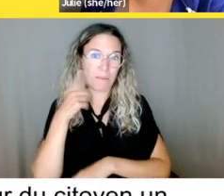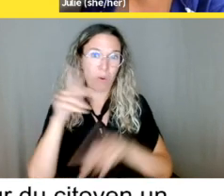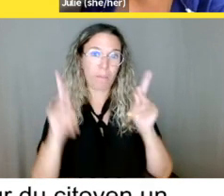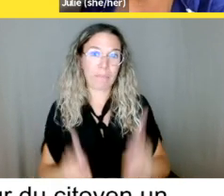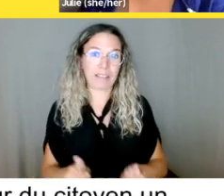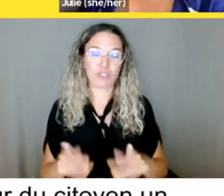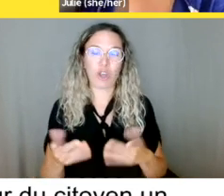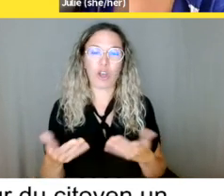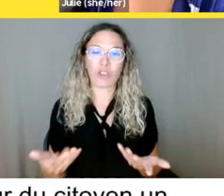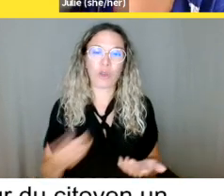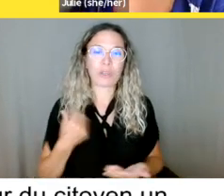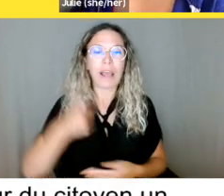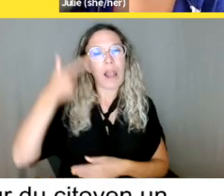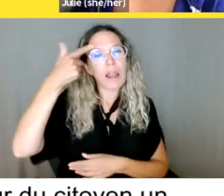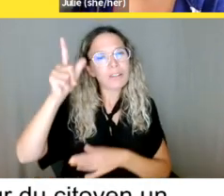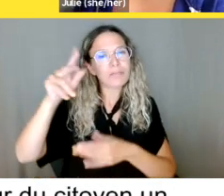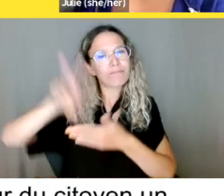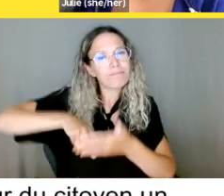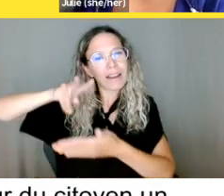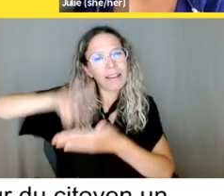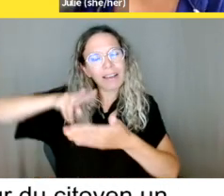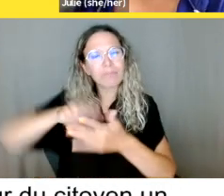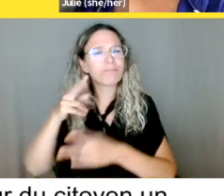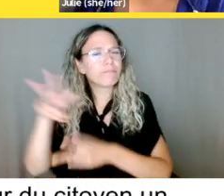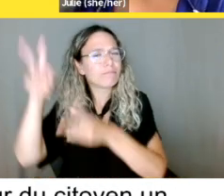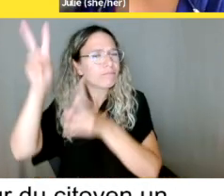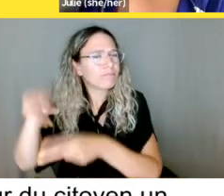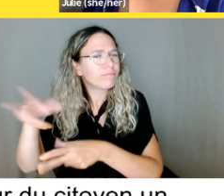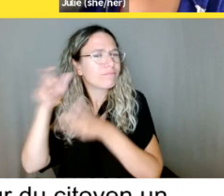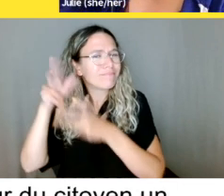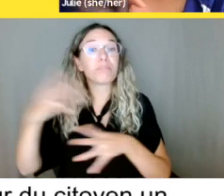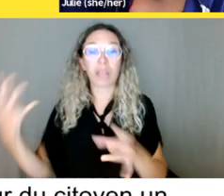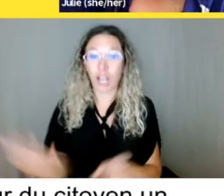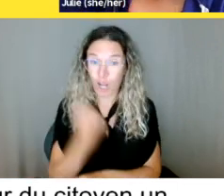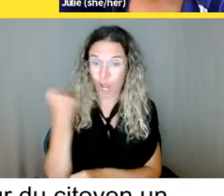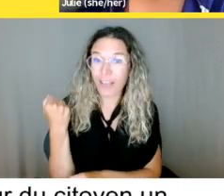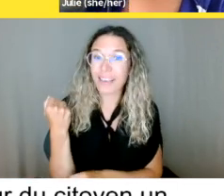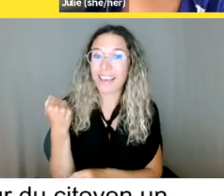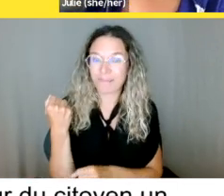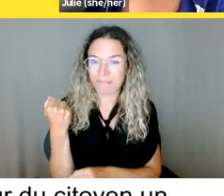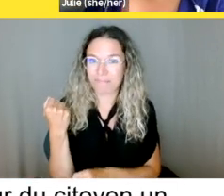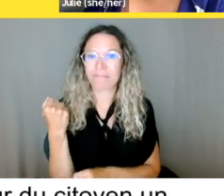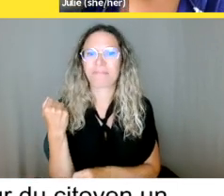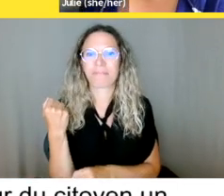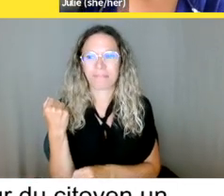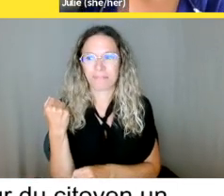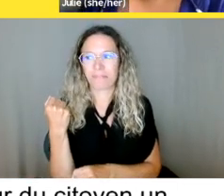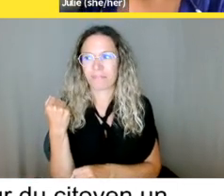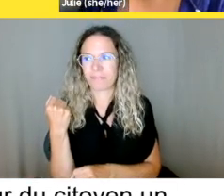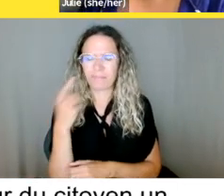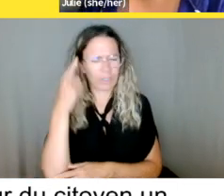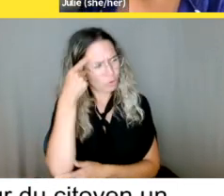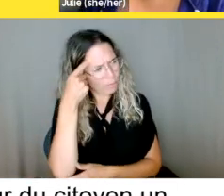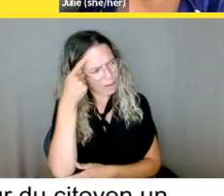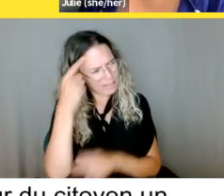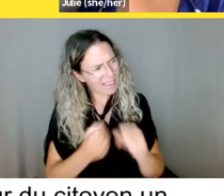en, je pense c'était 2010 puis là,'est allé en appel en 2012 puis elle a toujours